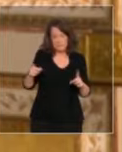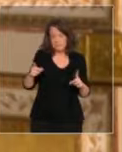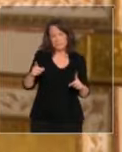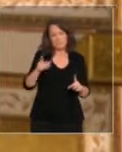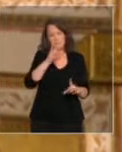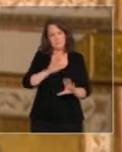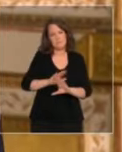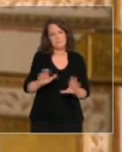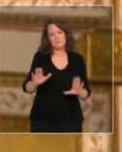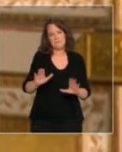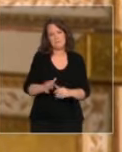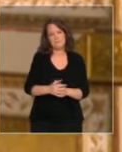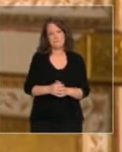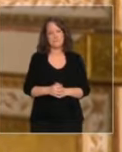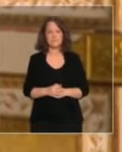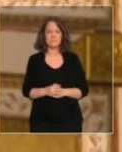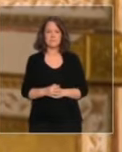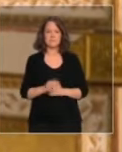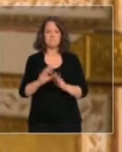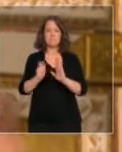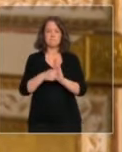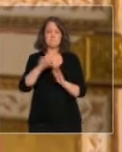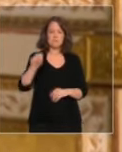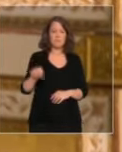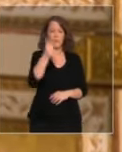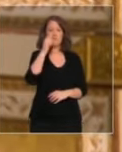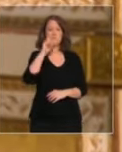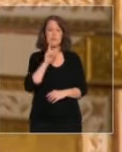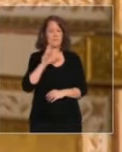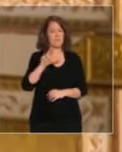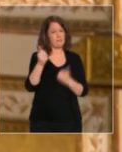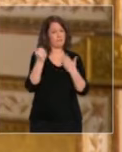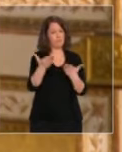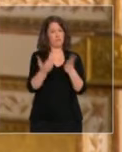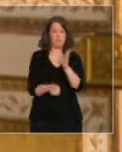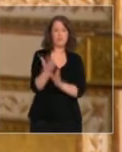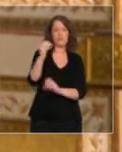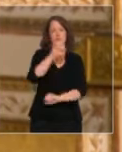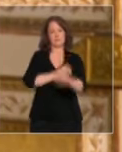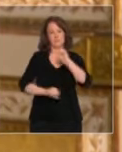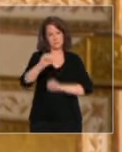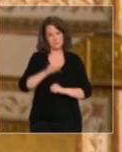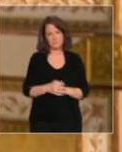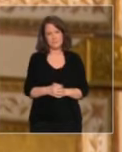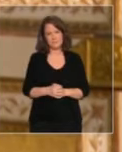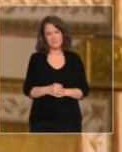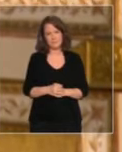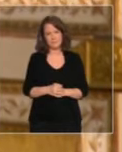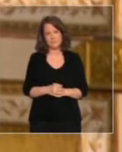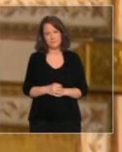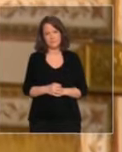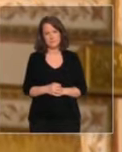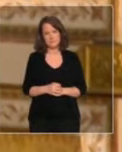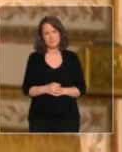Nous aurons à partir du 11 mai une organisation nouvelle pour réussir cette étape. L'utilisation